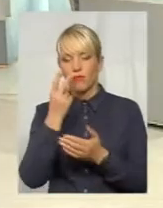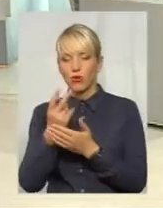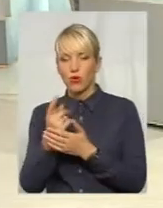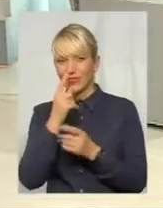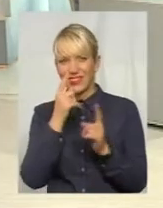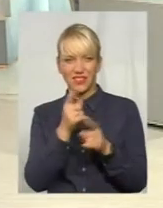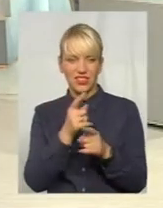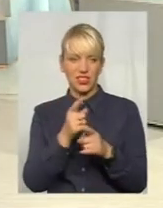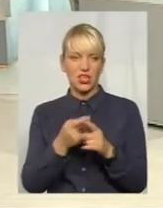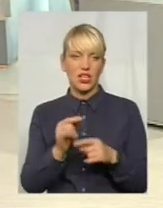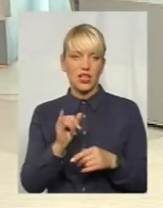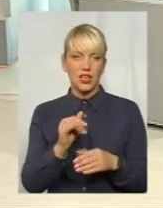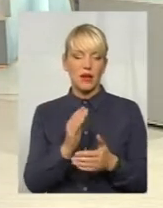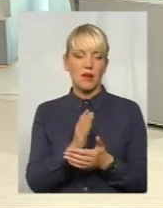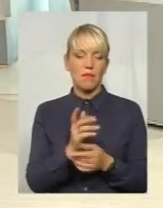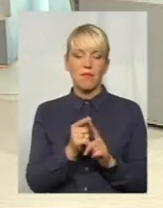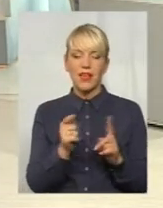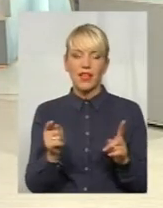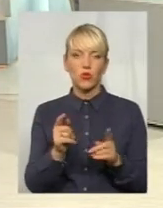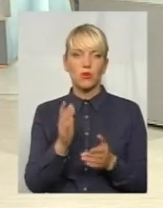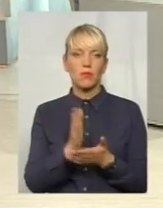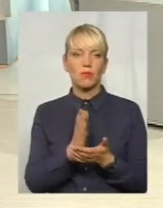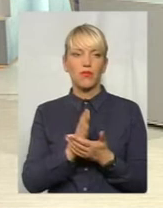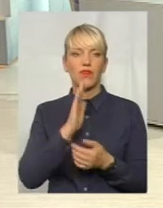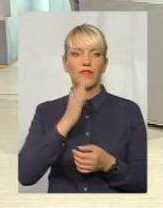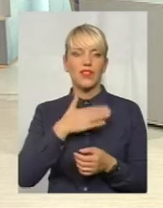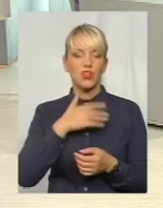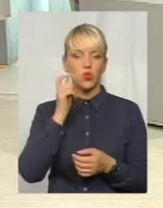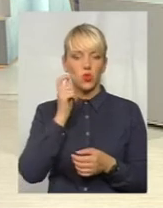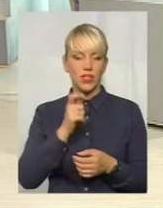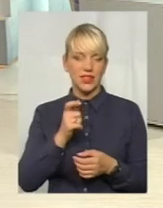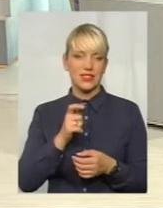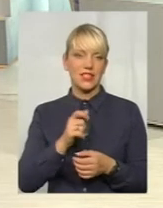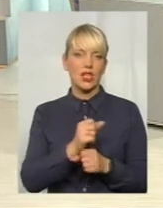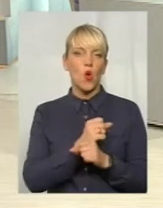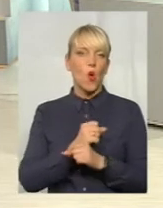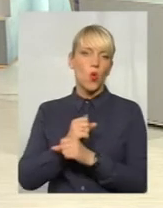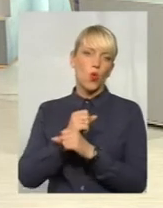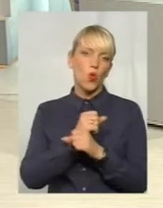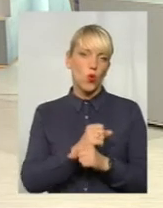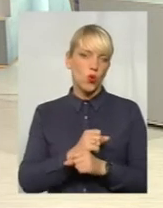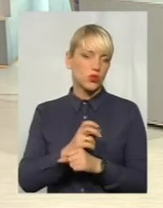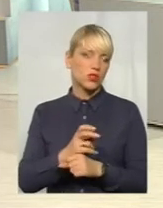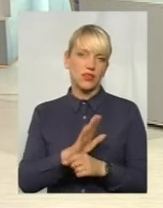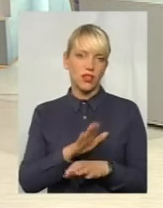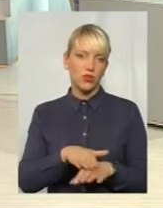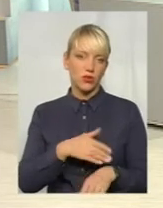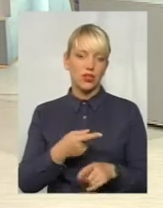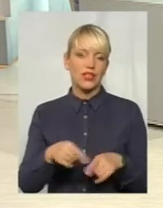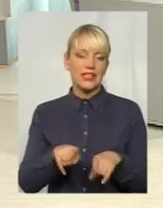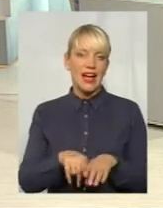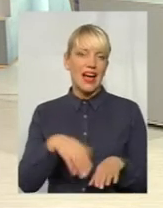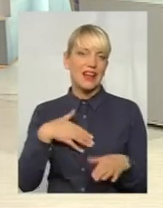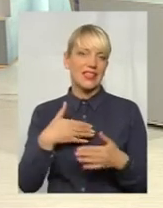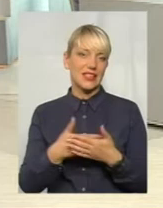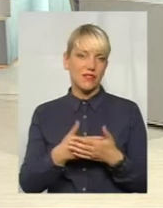те і період перебування в наших, звісних, українських курортах теж не дуже продовжений. То якраз період такий активний, вони